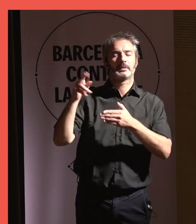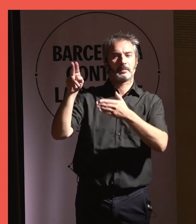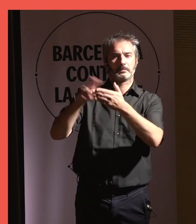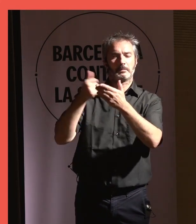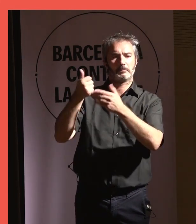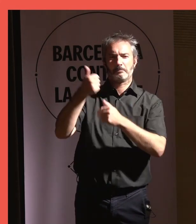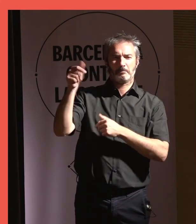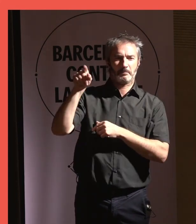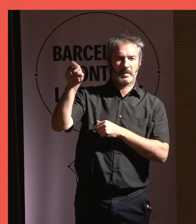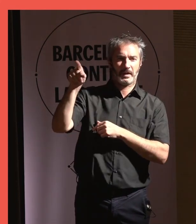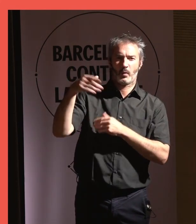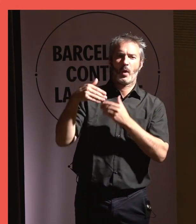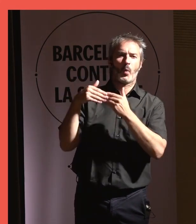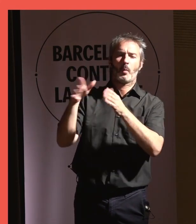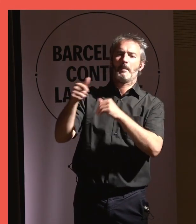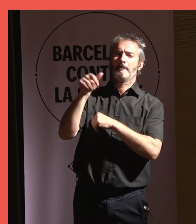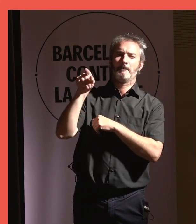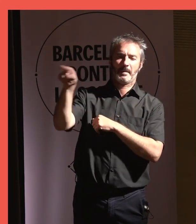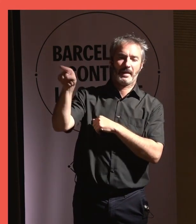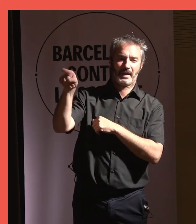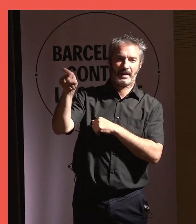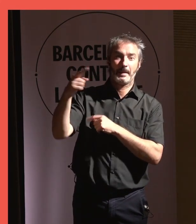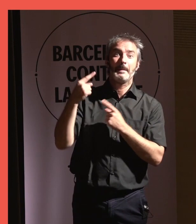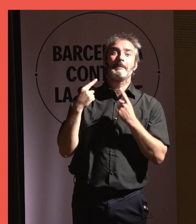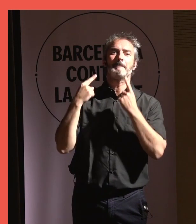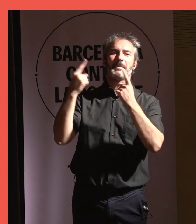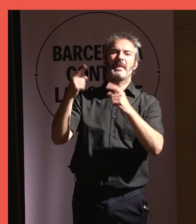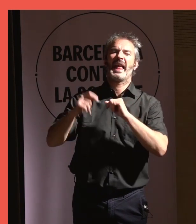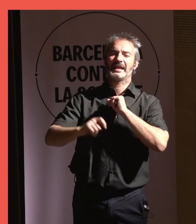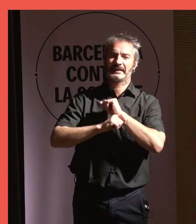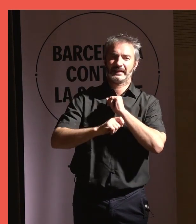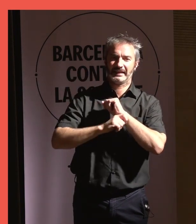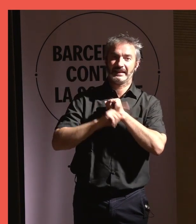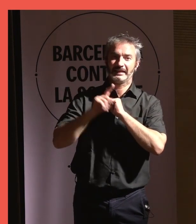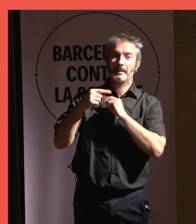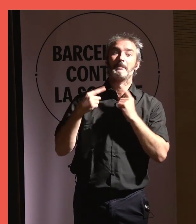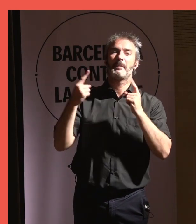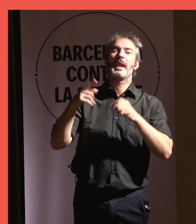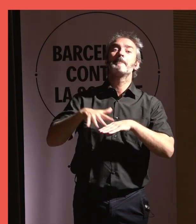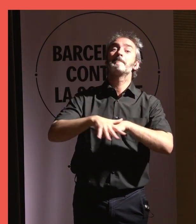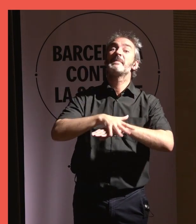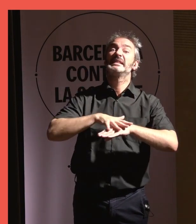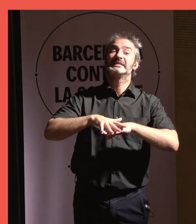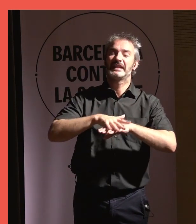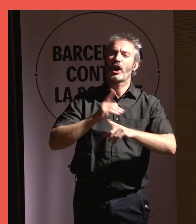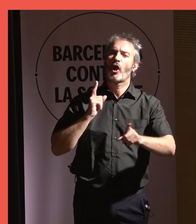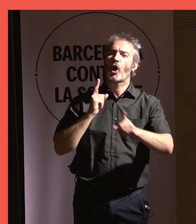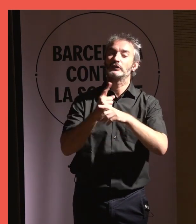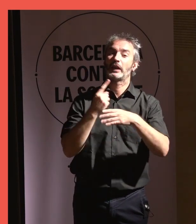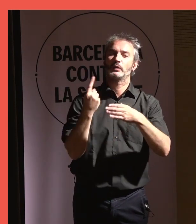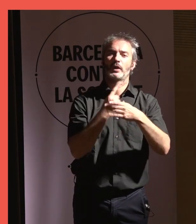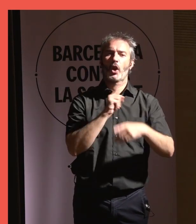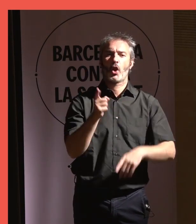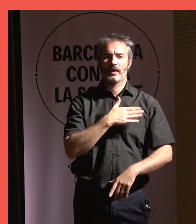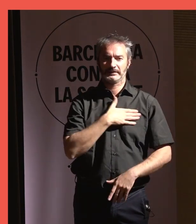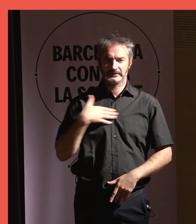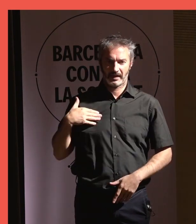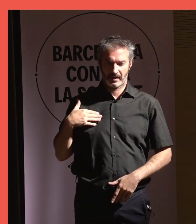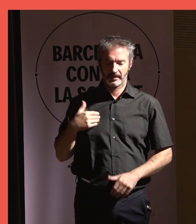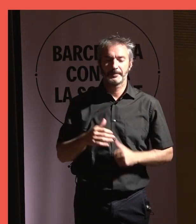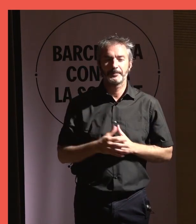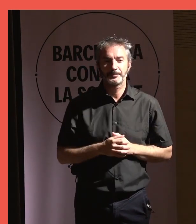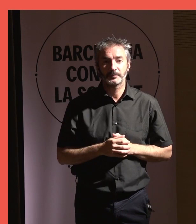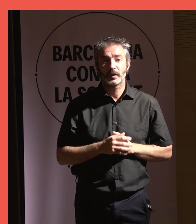Regne Unit, que és el que va obrir camí amb la primera estratègia i també el primer ministeri contra la soledat no desitjada.